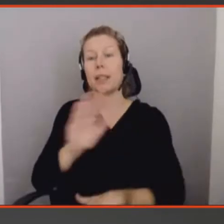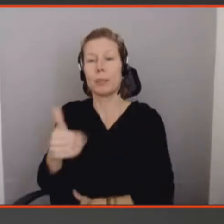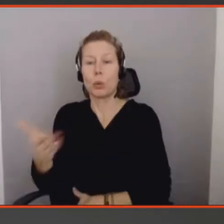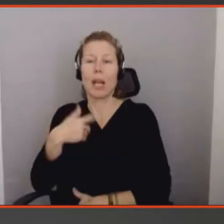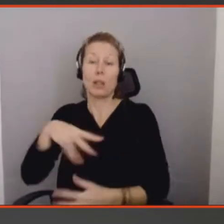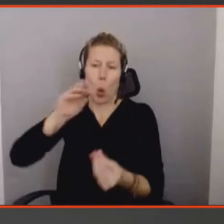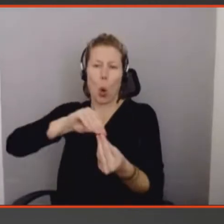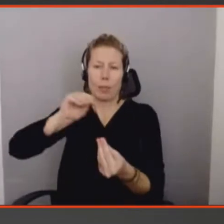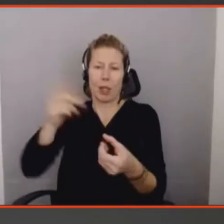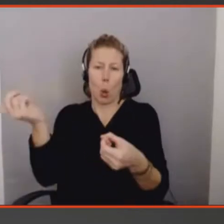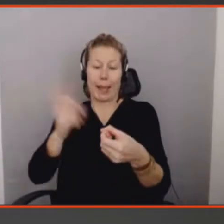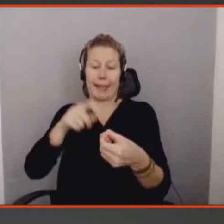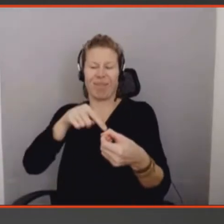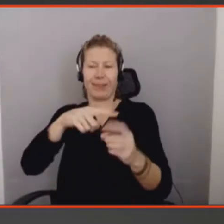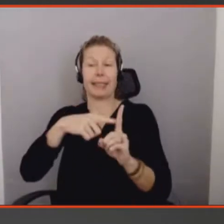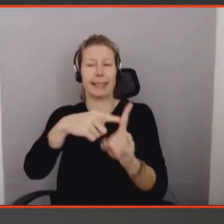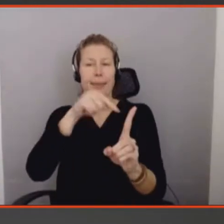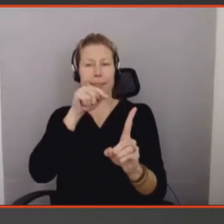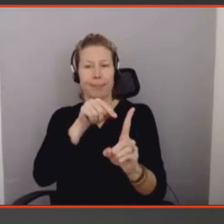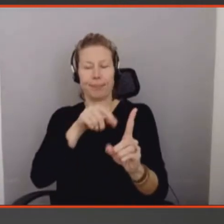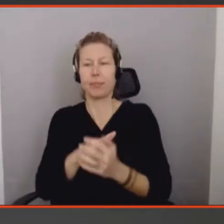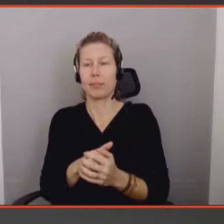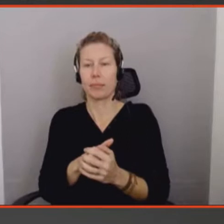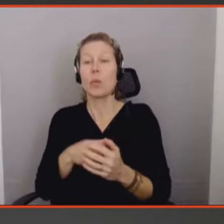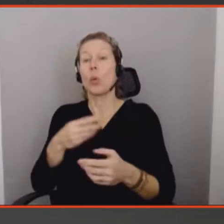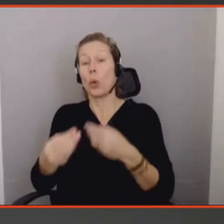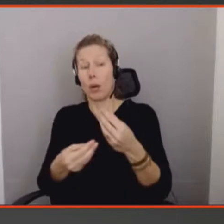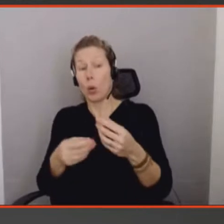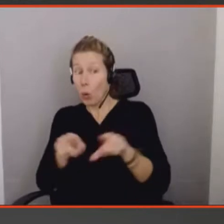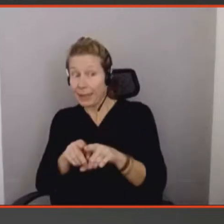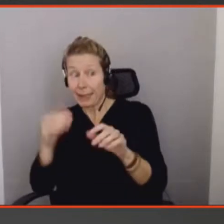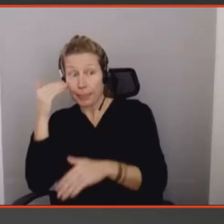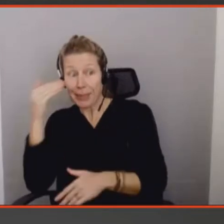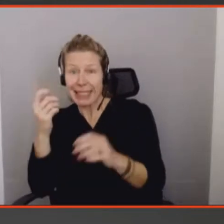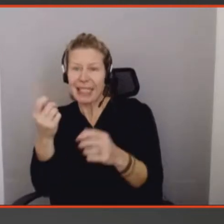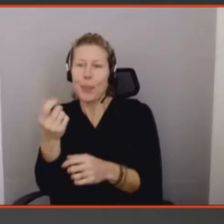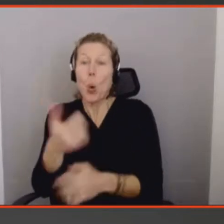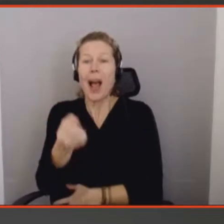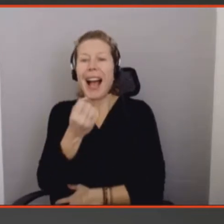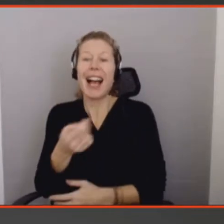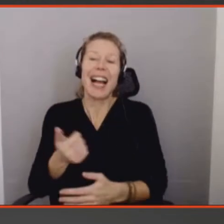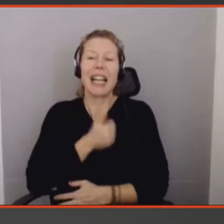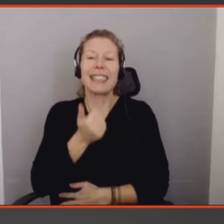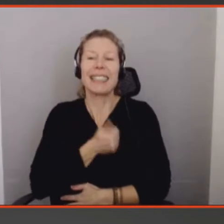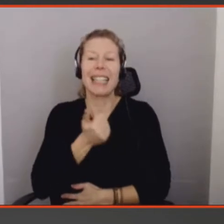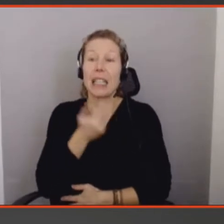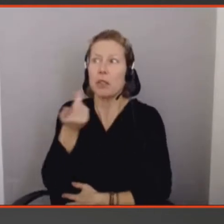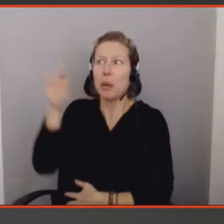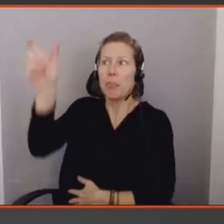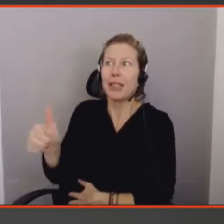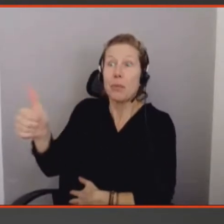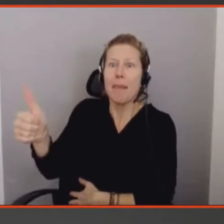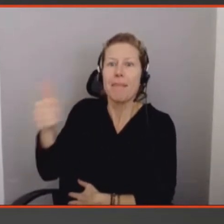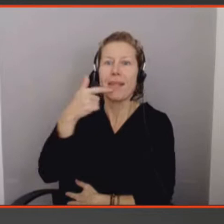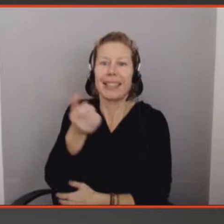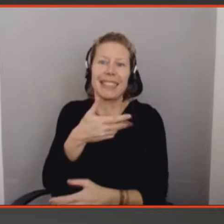et si elle est un petit peu craft, c'est-à-dire elle est un petit peu artisanale, voire même c'est les gens qui l'ont créé eux-mêmes, parce que du coup, y a toute cette notion d'avoir le